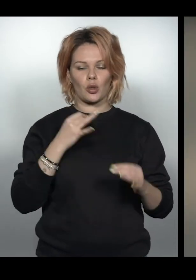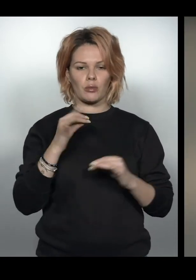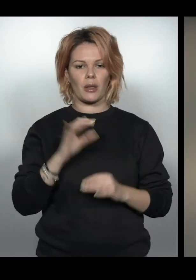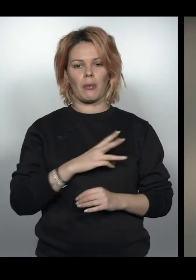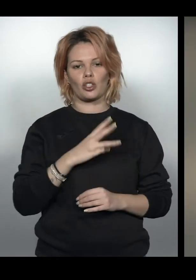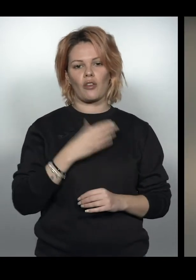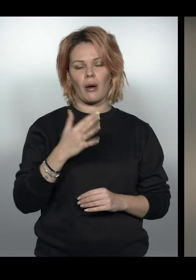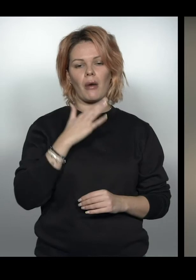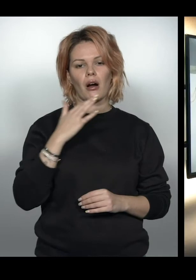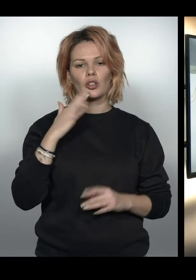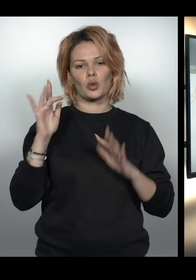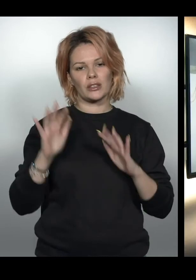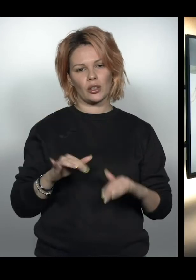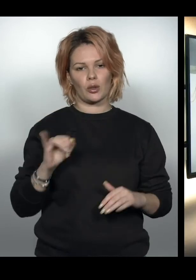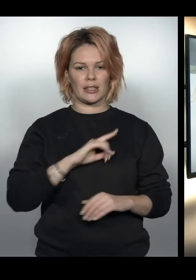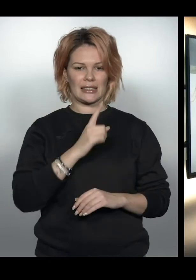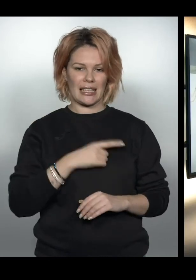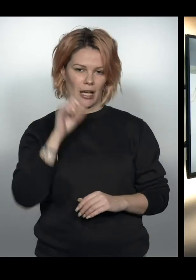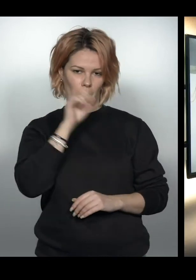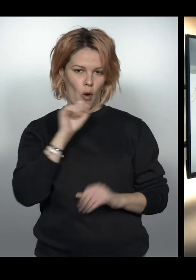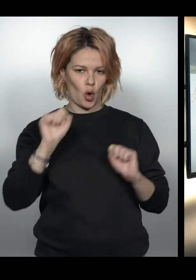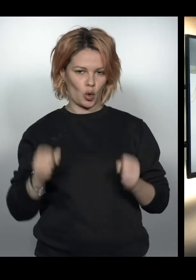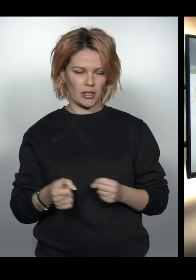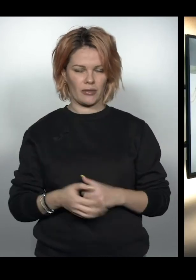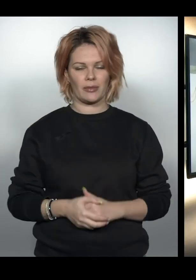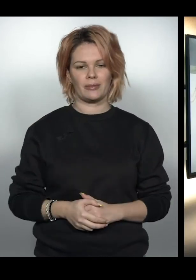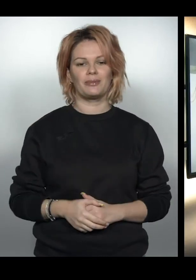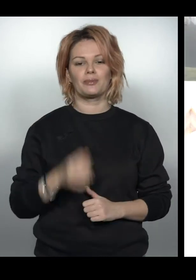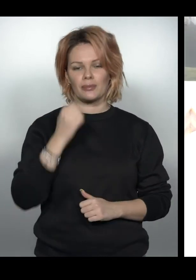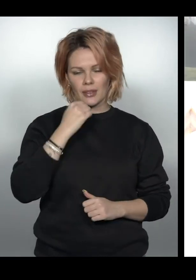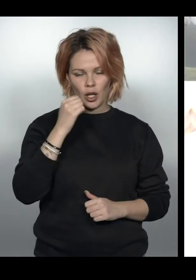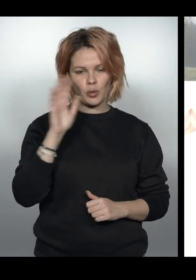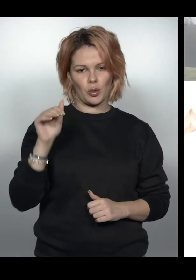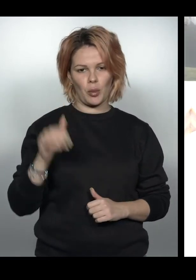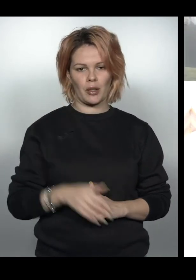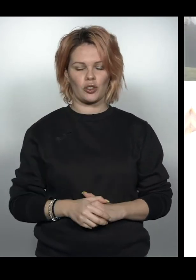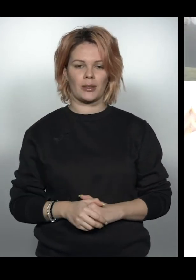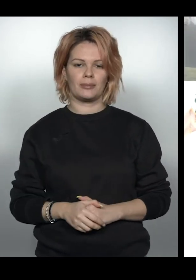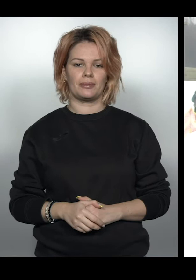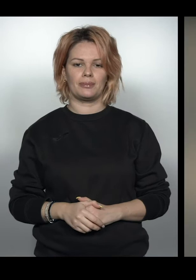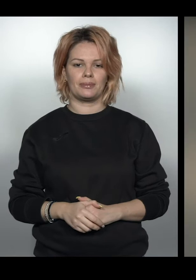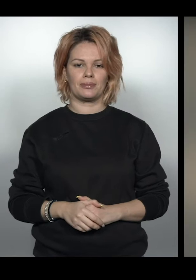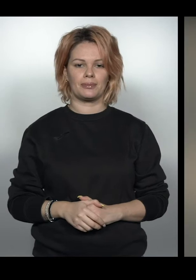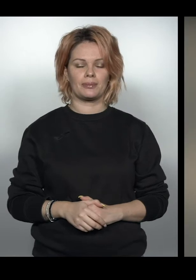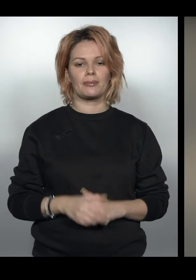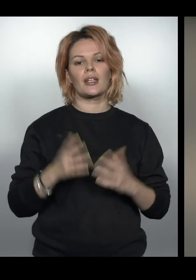за цю розмову і бажаю вам багато снігу та сильних морозів. Вам дякуємо, до побачення.